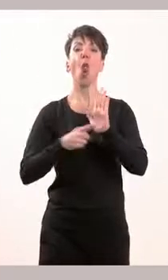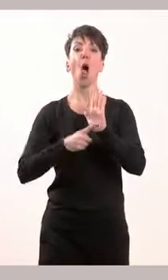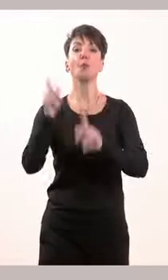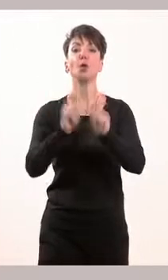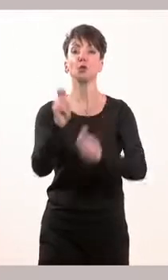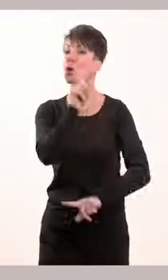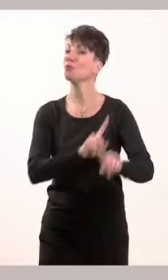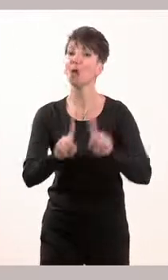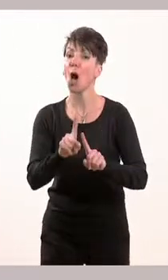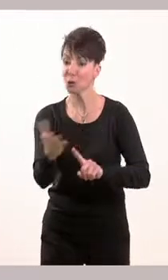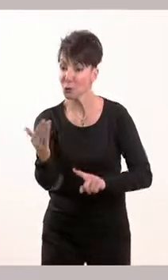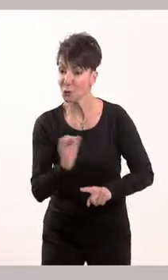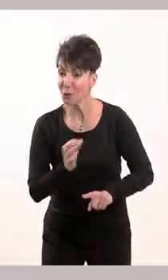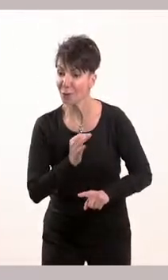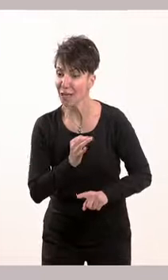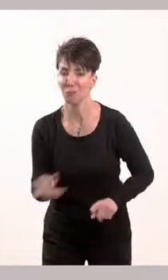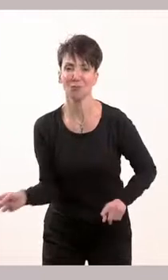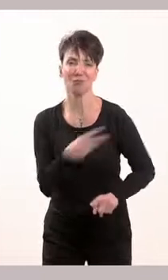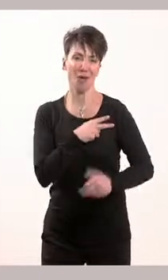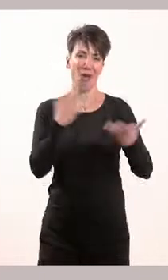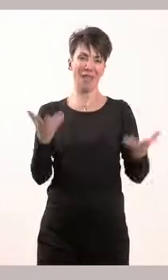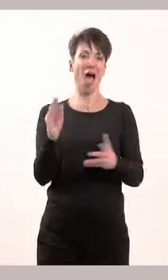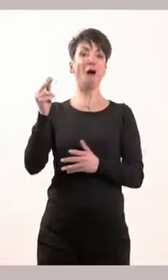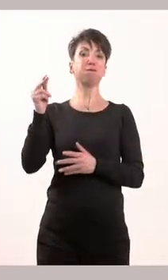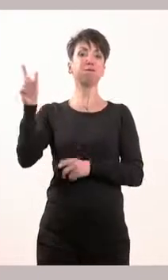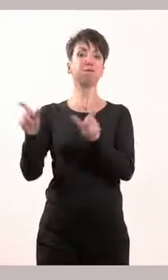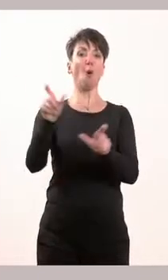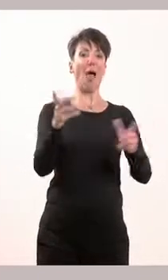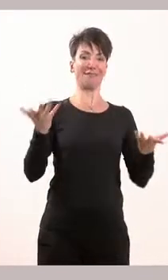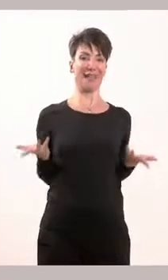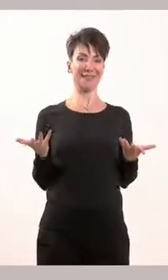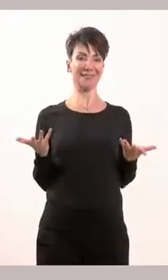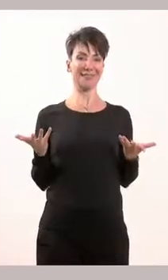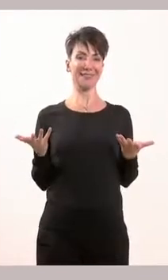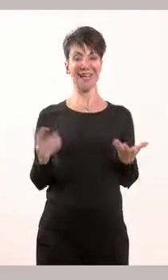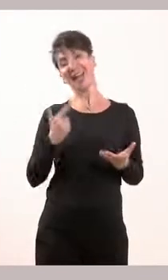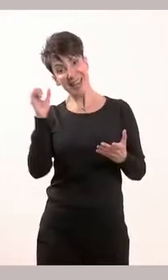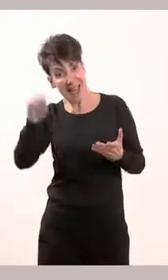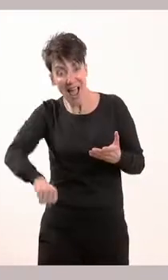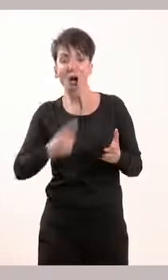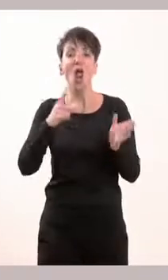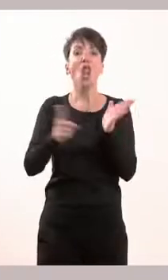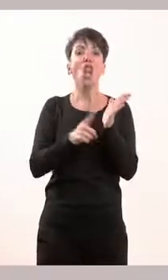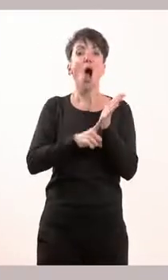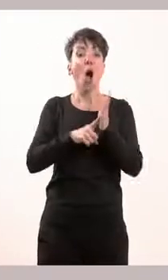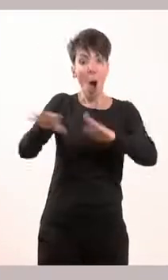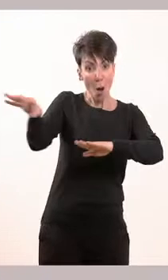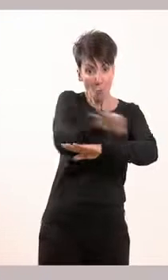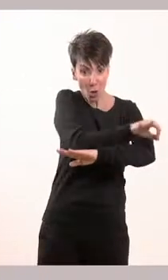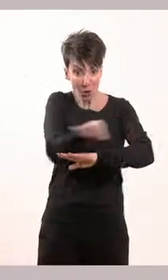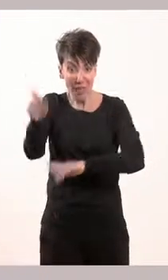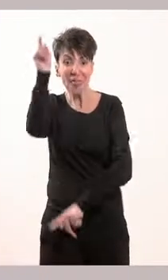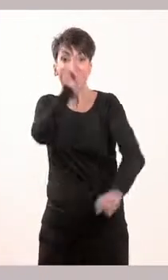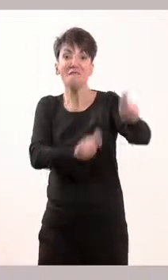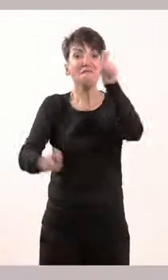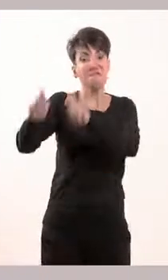Βαγγέλη, πάρα πολύ ωραία, οι βουλευτές μας. Τη νομοθετική λοιπόν εξουσία ασκεί η Βουλή με